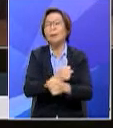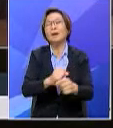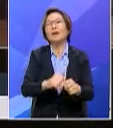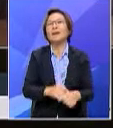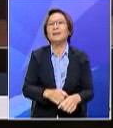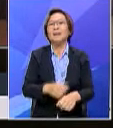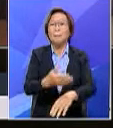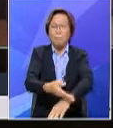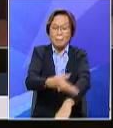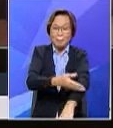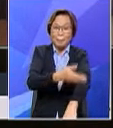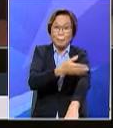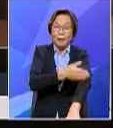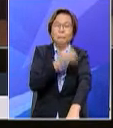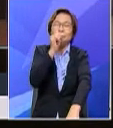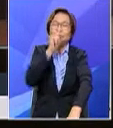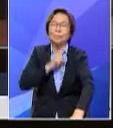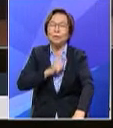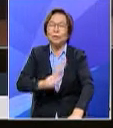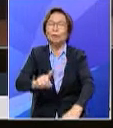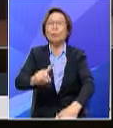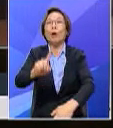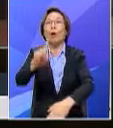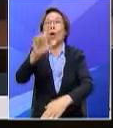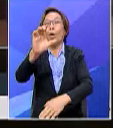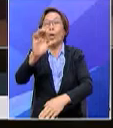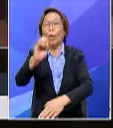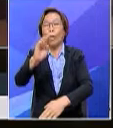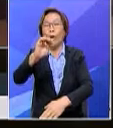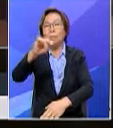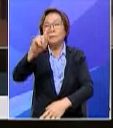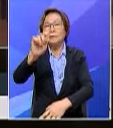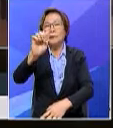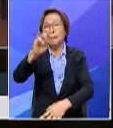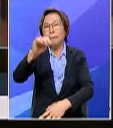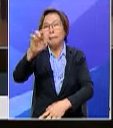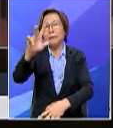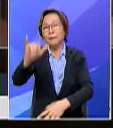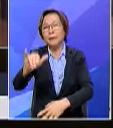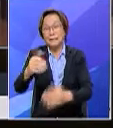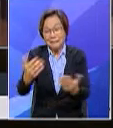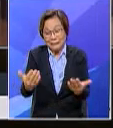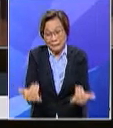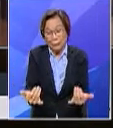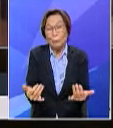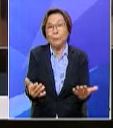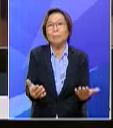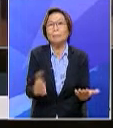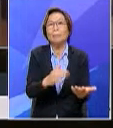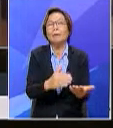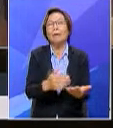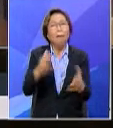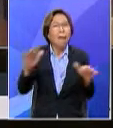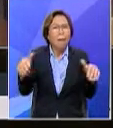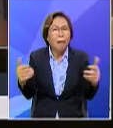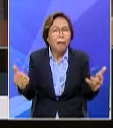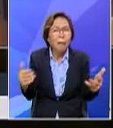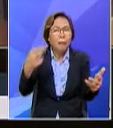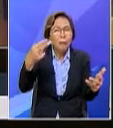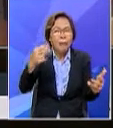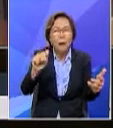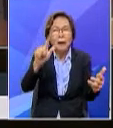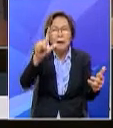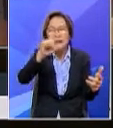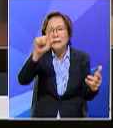kontemporori tadi kita kita berbicara soal nasyid kontemporori bagaimana Heliza ini saya nak